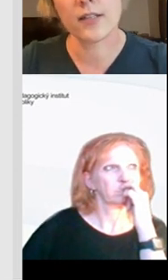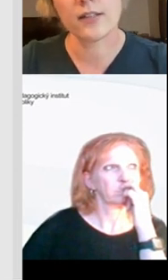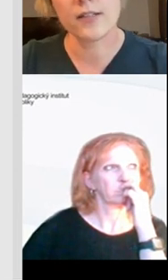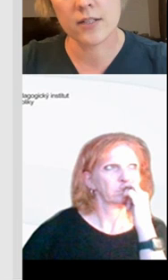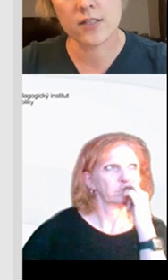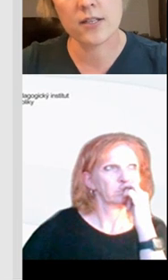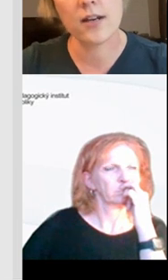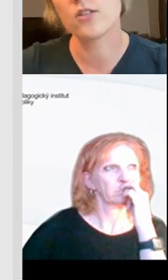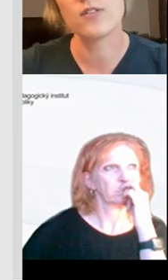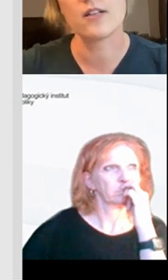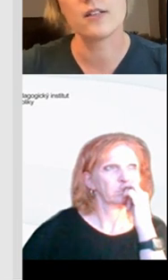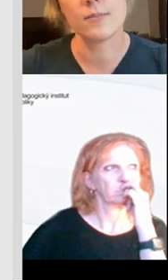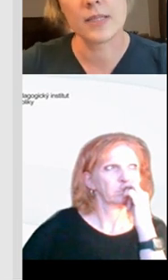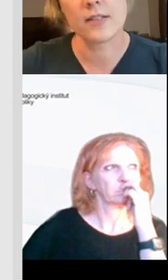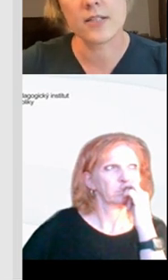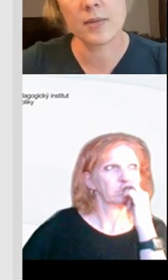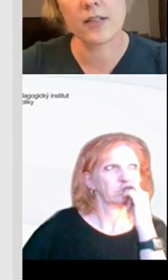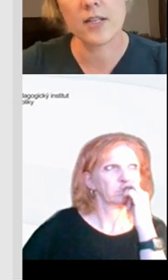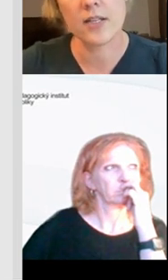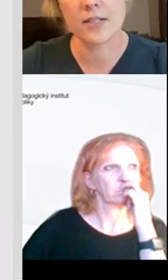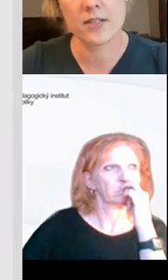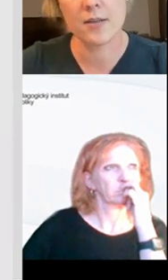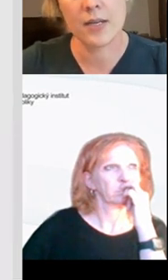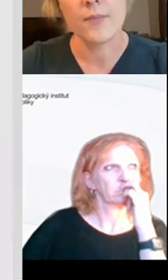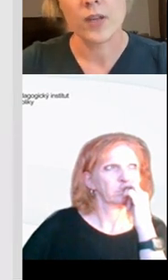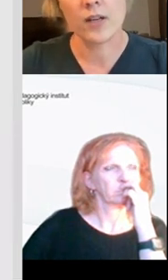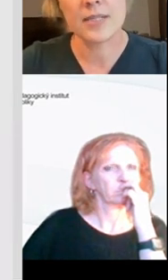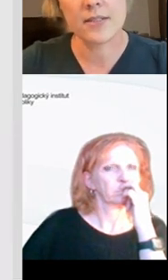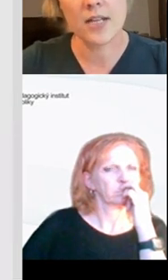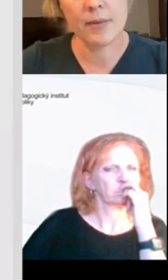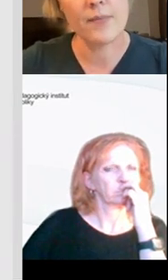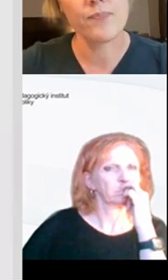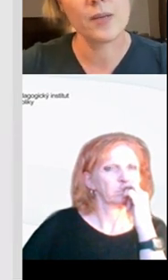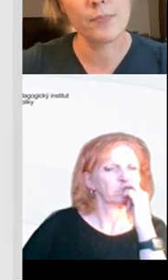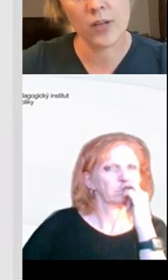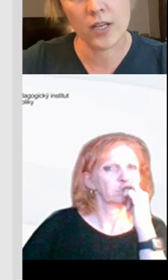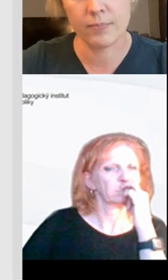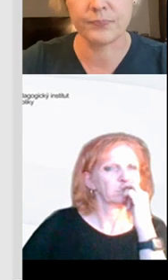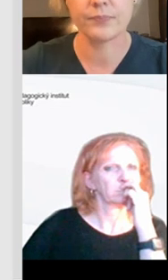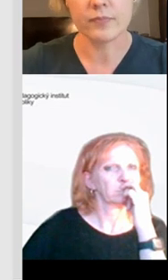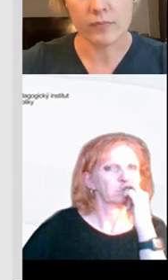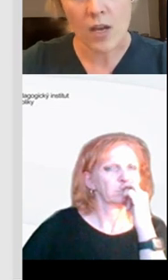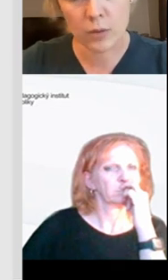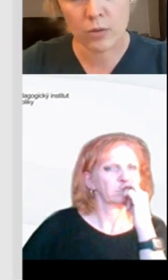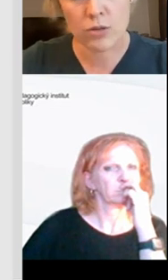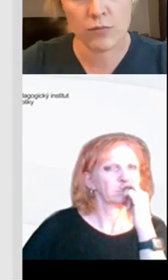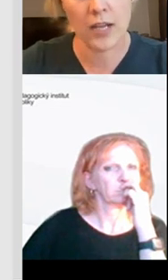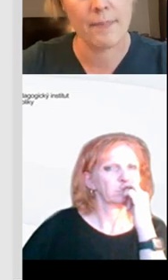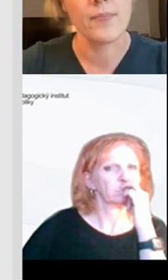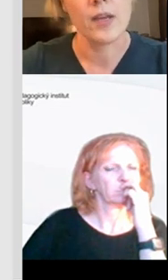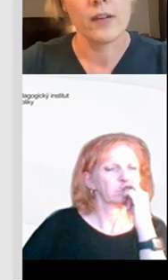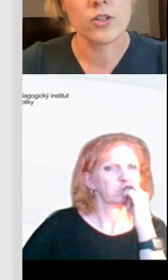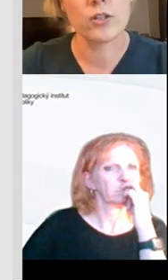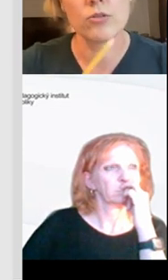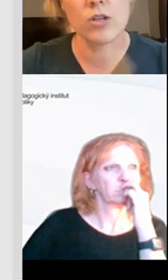více těch digitálních zařízení a čím více my děti s těmi digitálními zařízeními seznámíme, tím pro jejich budoucí